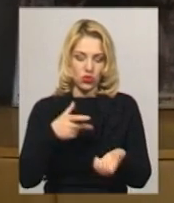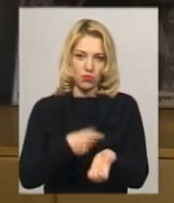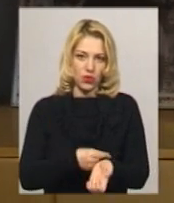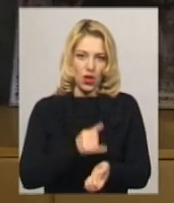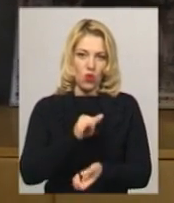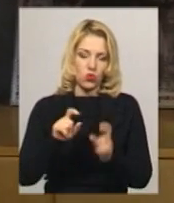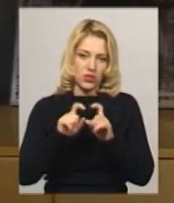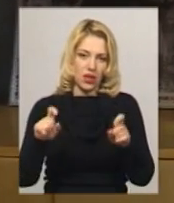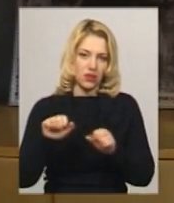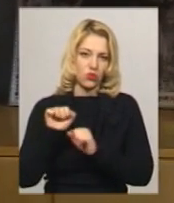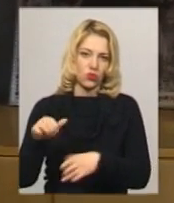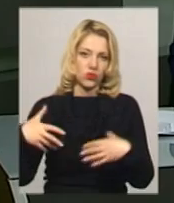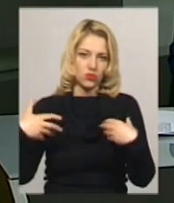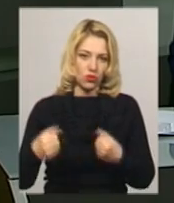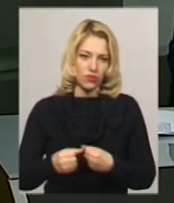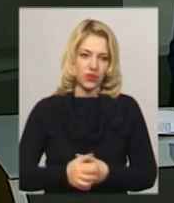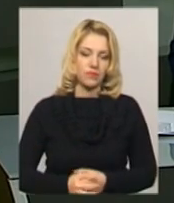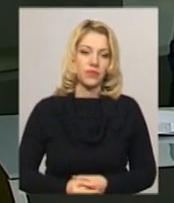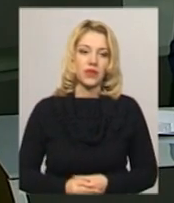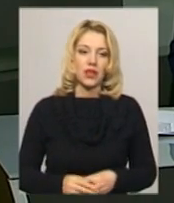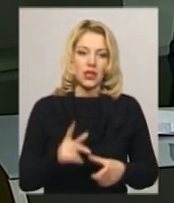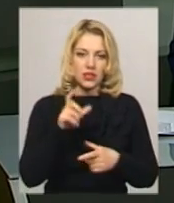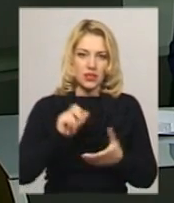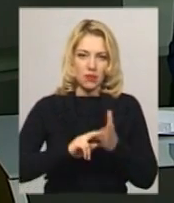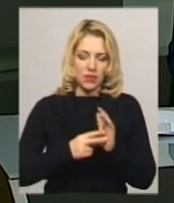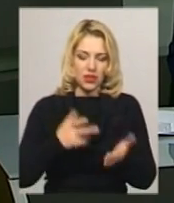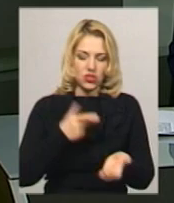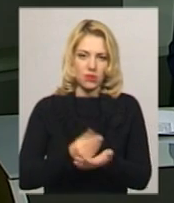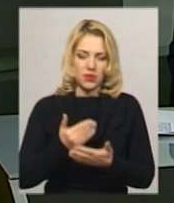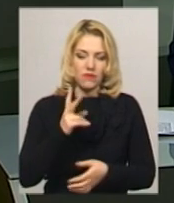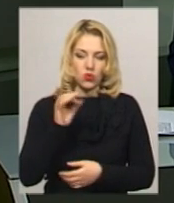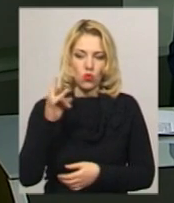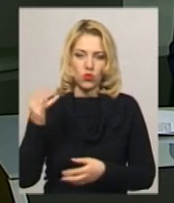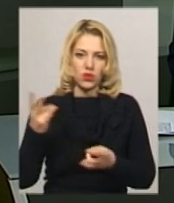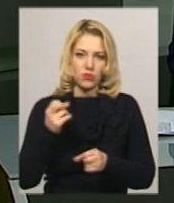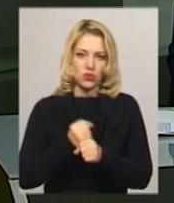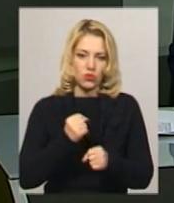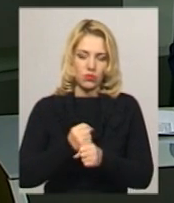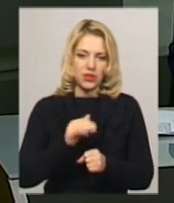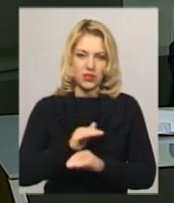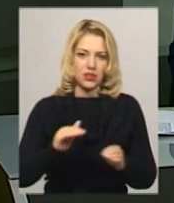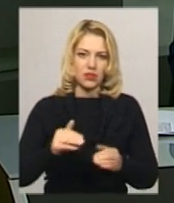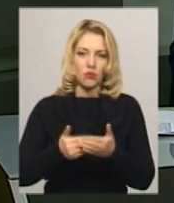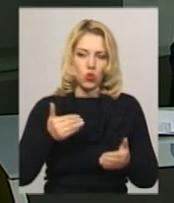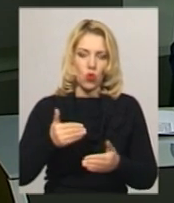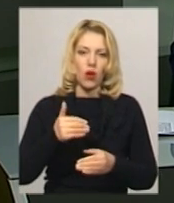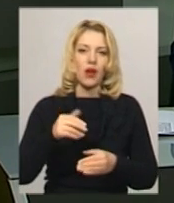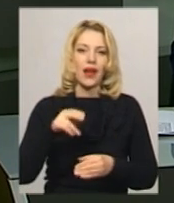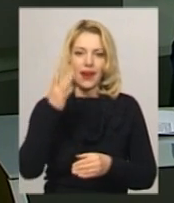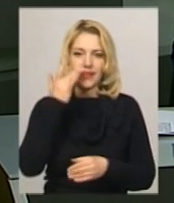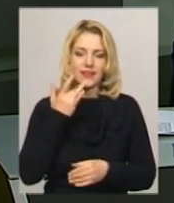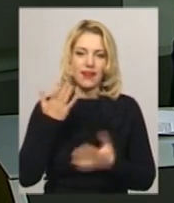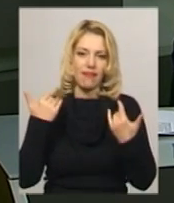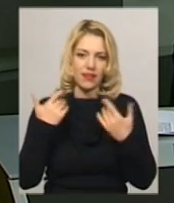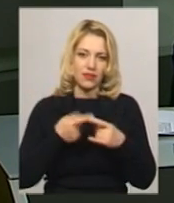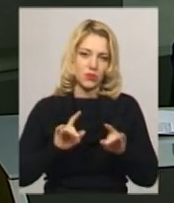закладах охорони здоров'я. За планом, щеплення від кору мають зробити школярам до літніх канікул. Про це повідомила заступник